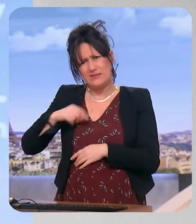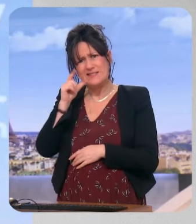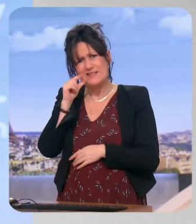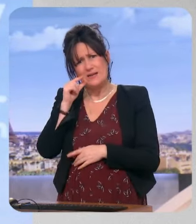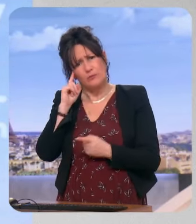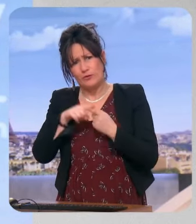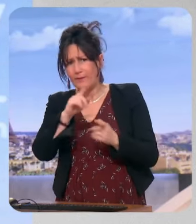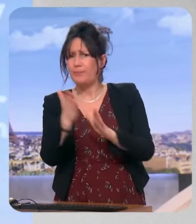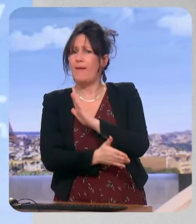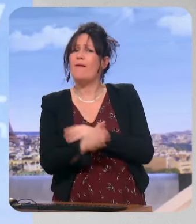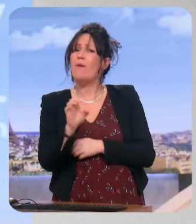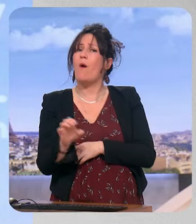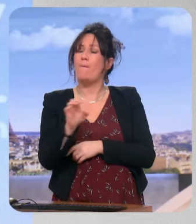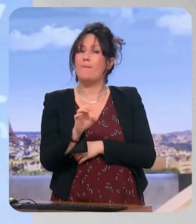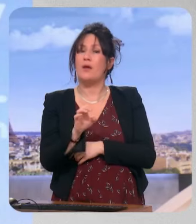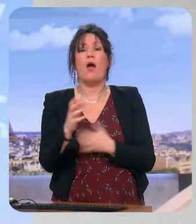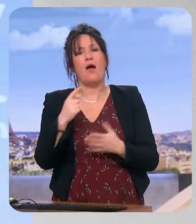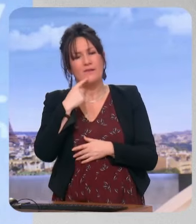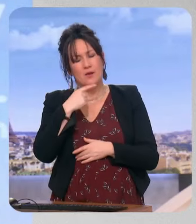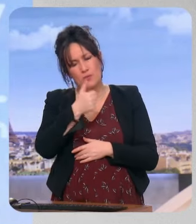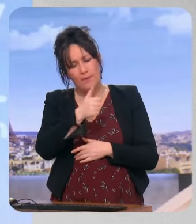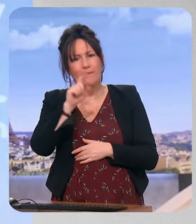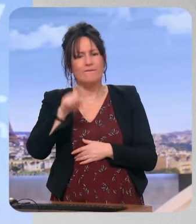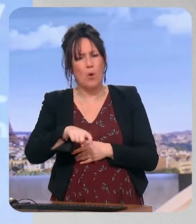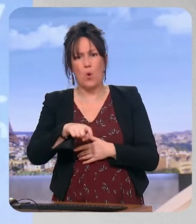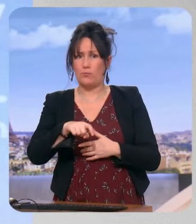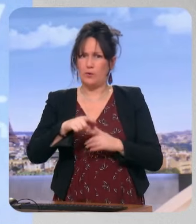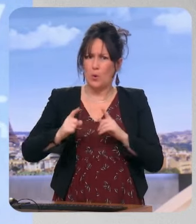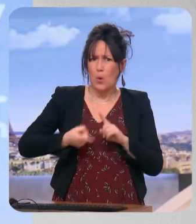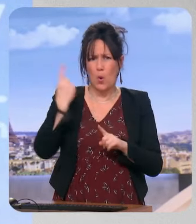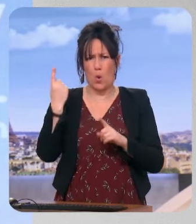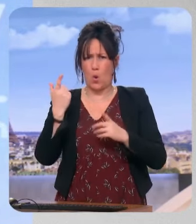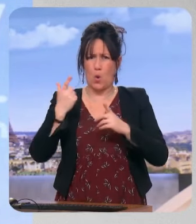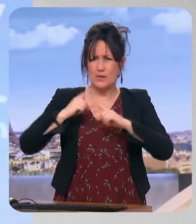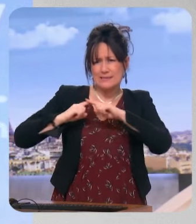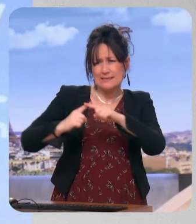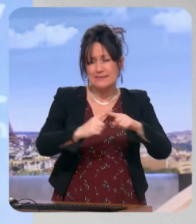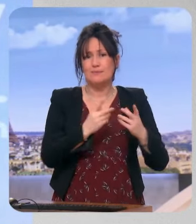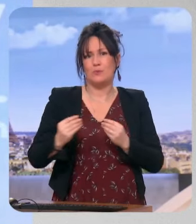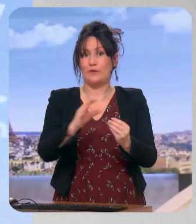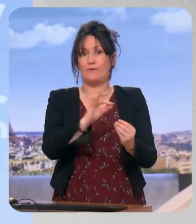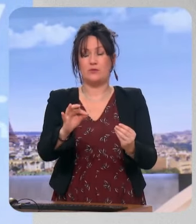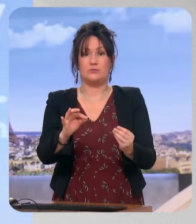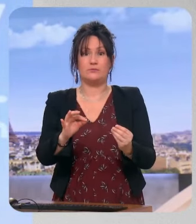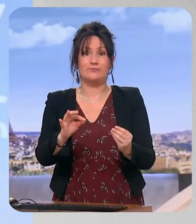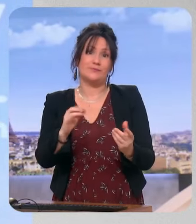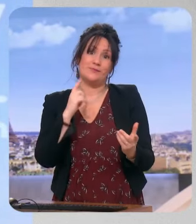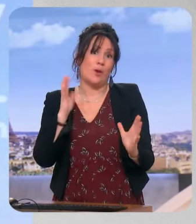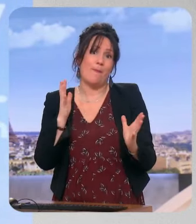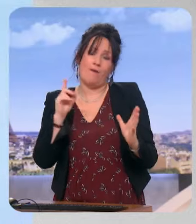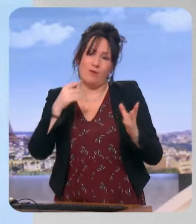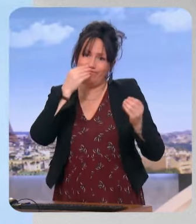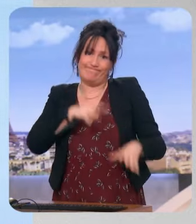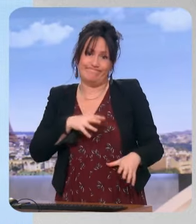cette élection européenne eh bien il devra reconquérir la confiance des Français et pour cela dissoudre. C'est la seule façon. Un sondage